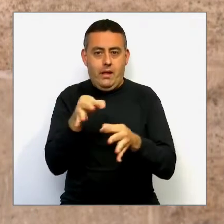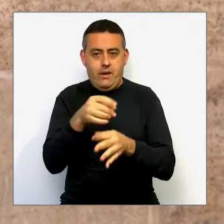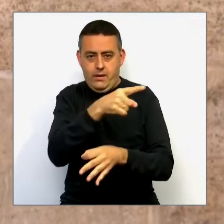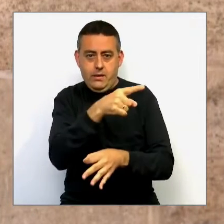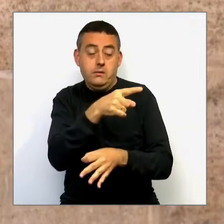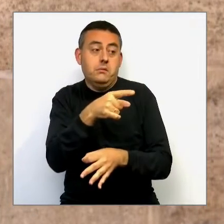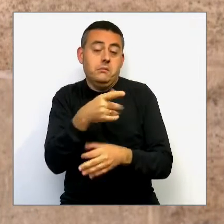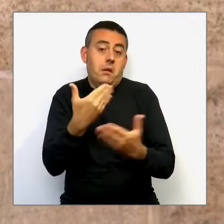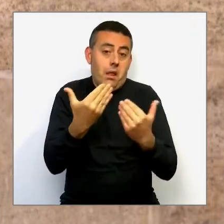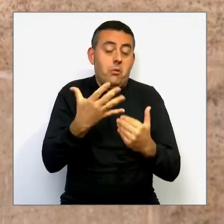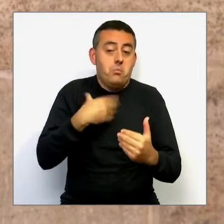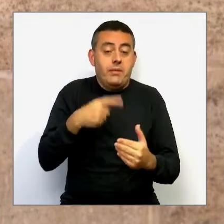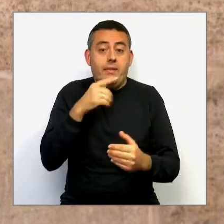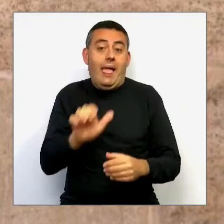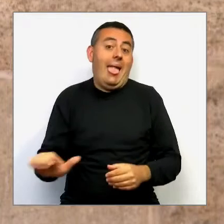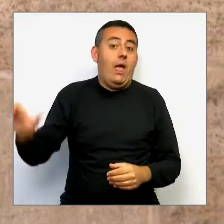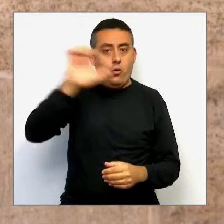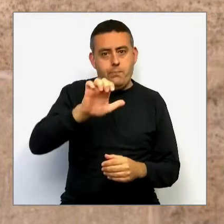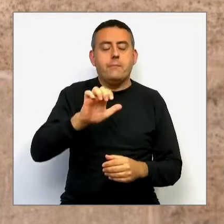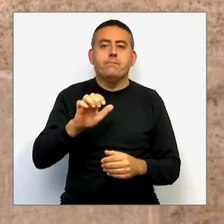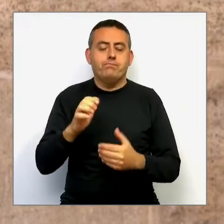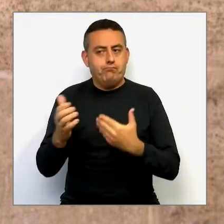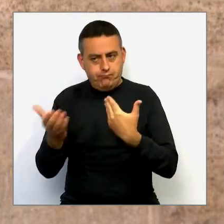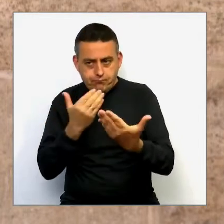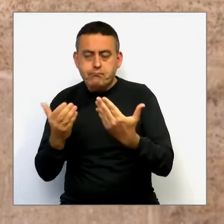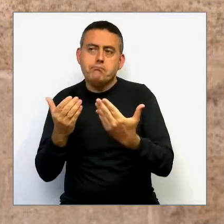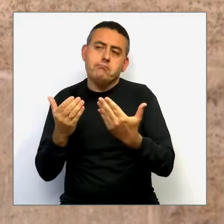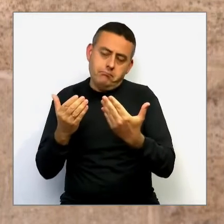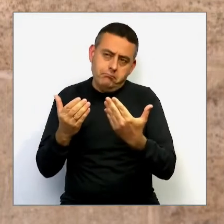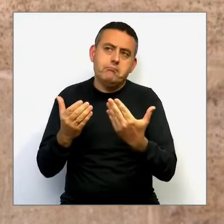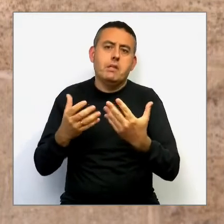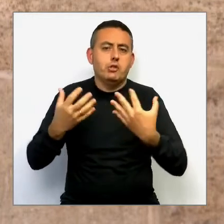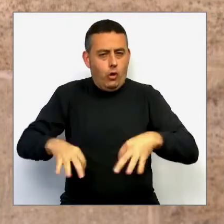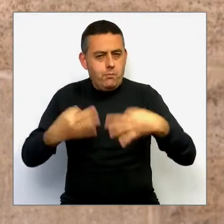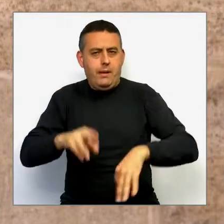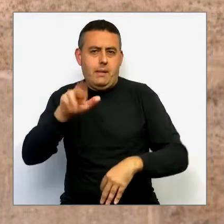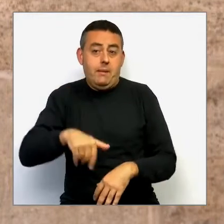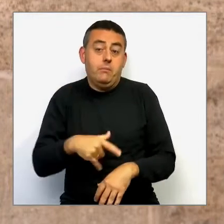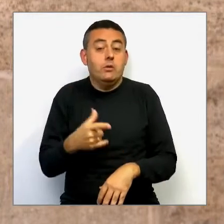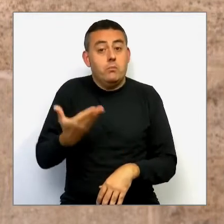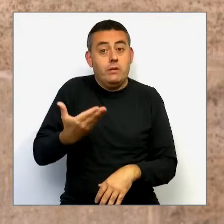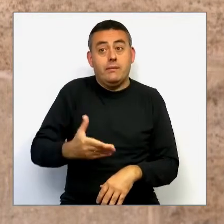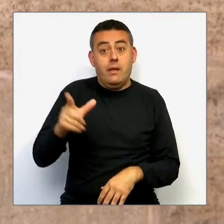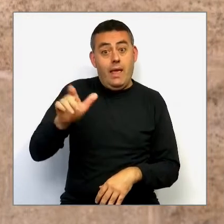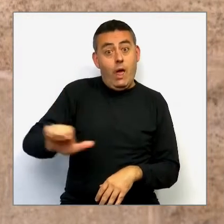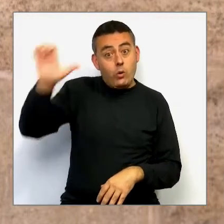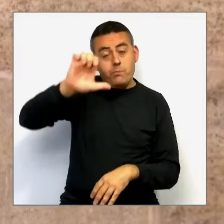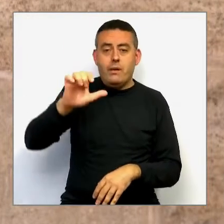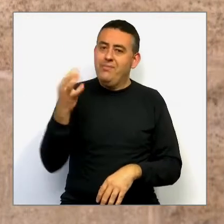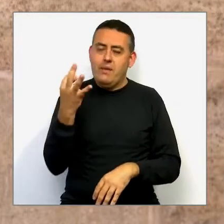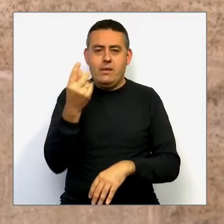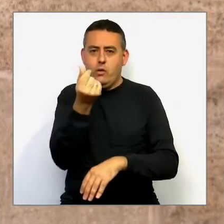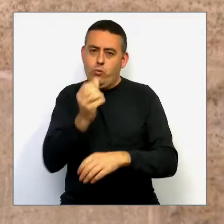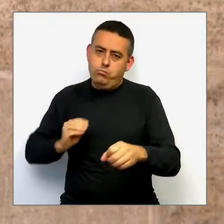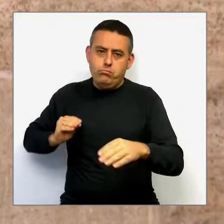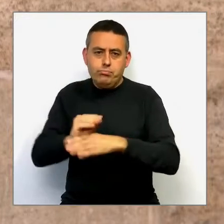I per això és important que el Parlament Europeu es pronunciï a favor d'ajudar a l'afinançament de les PCRs per tal de garantir que